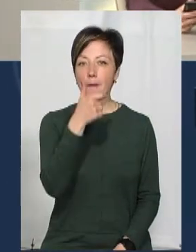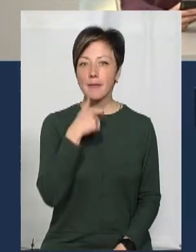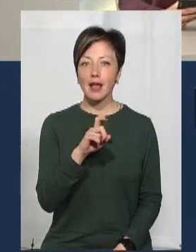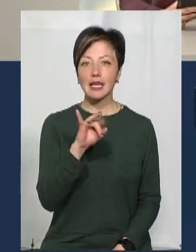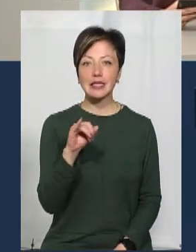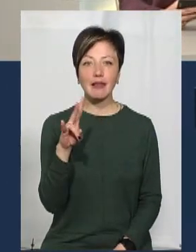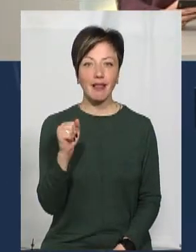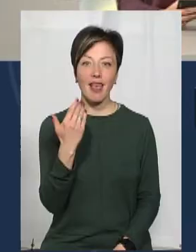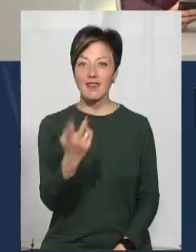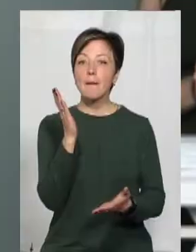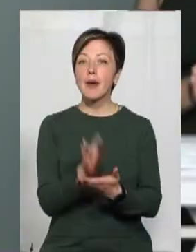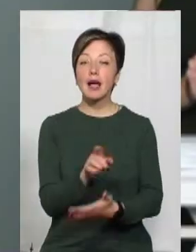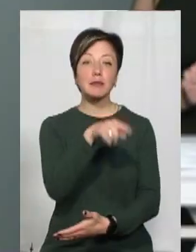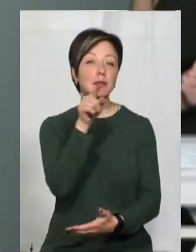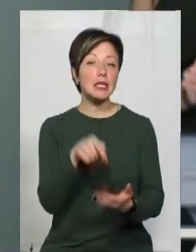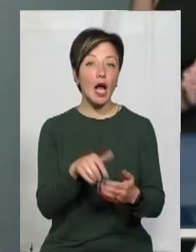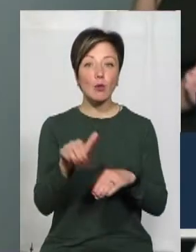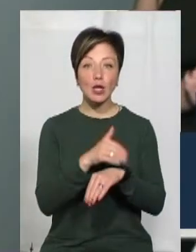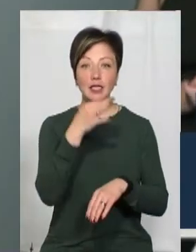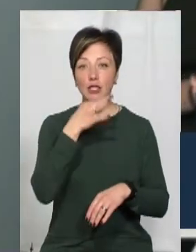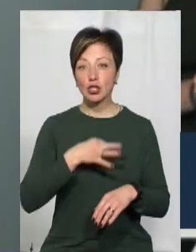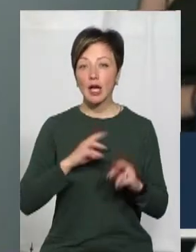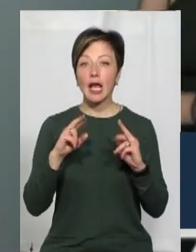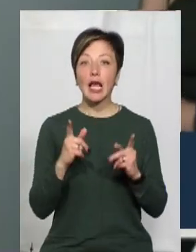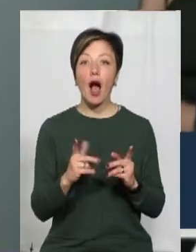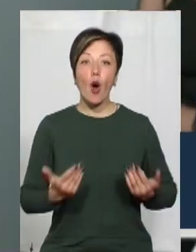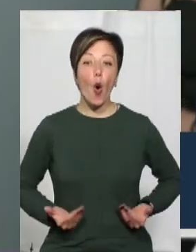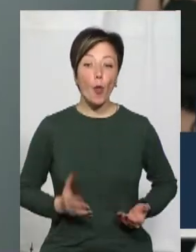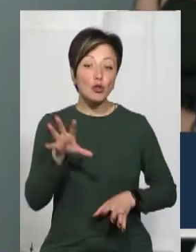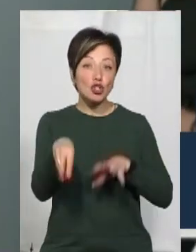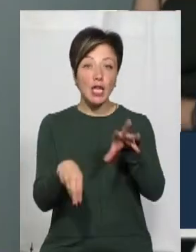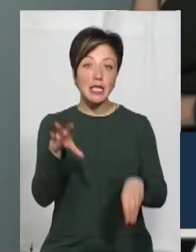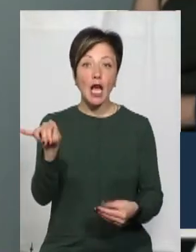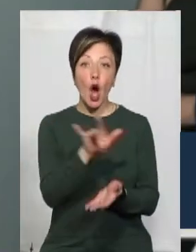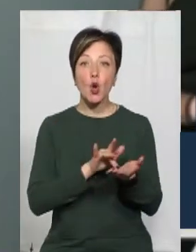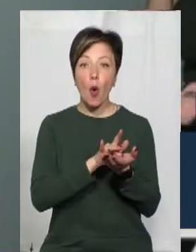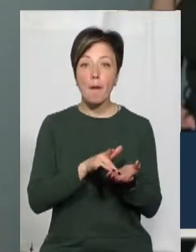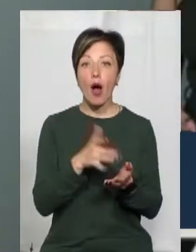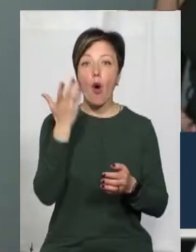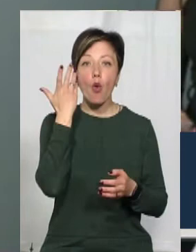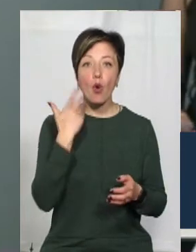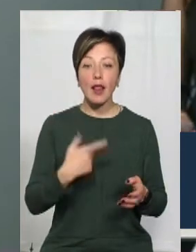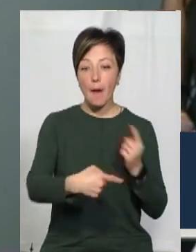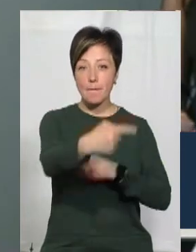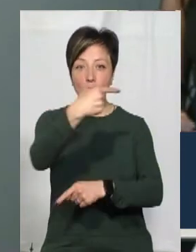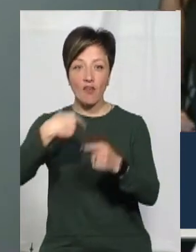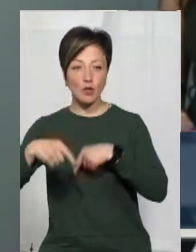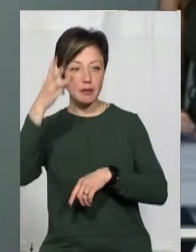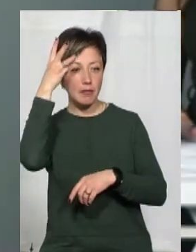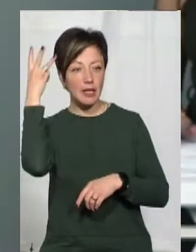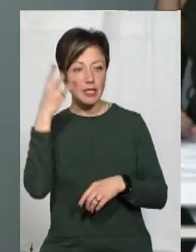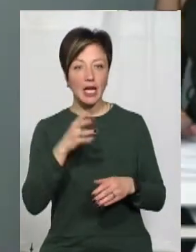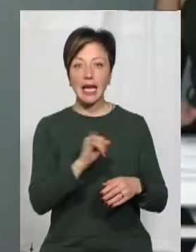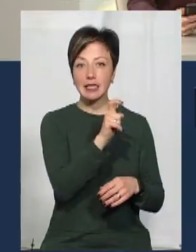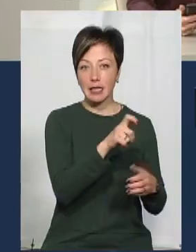Христино, я вже вас бачу, вітаю. Скажіть, будь ласка, як, власне, обжилися роми, котрі виїхали з Франківська минулого тижня, повернулися до Хмельницька. Чи